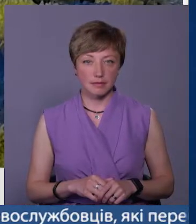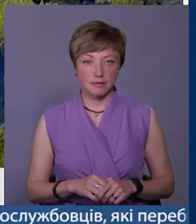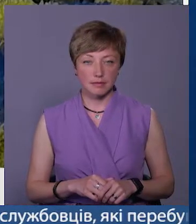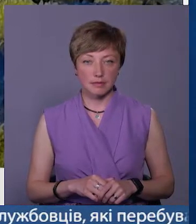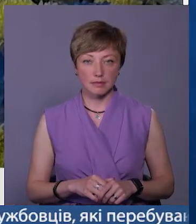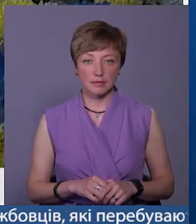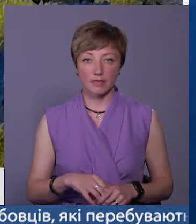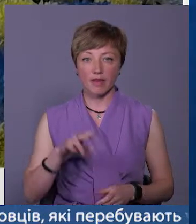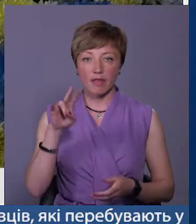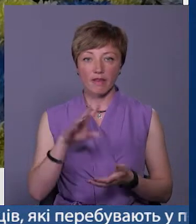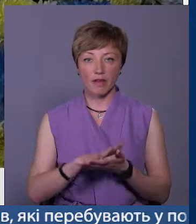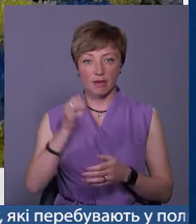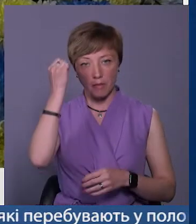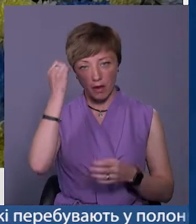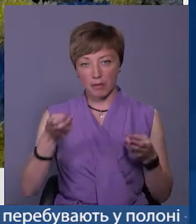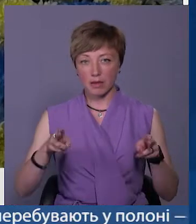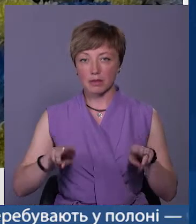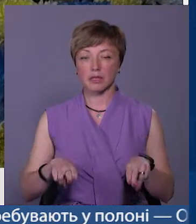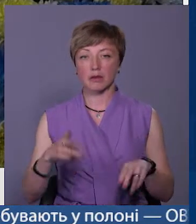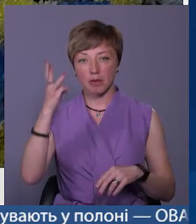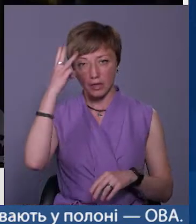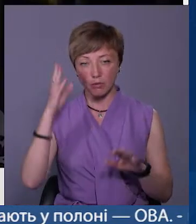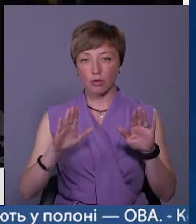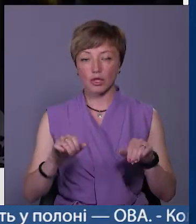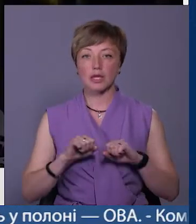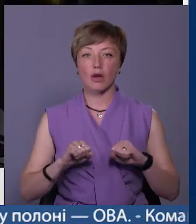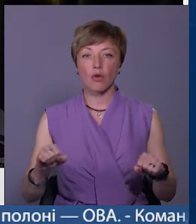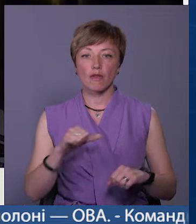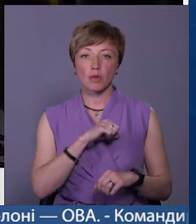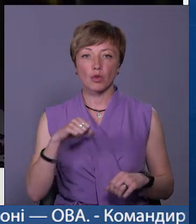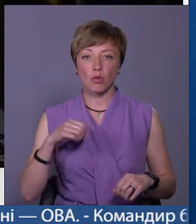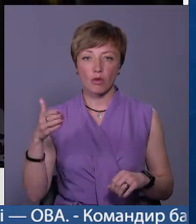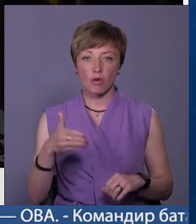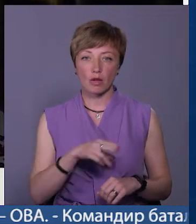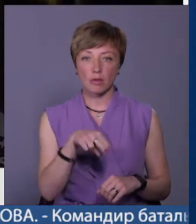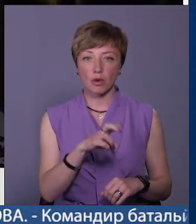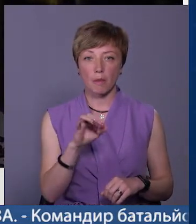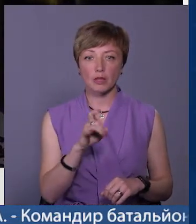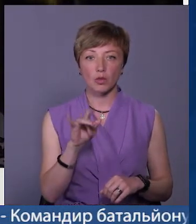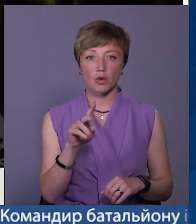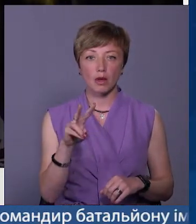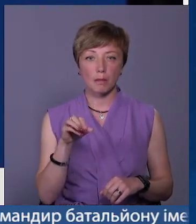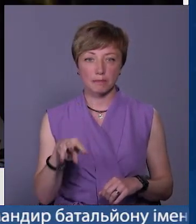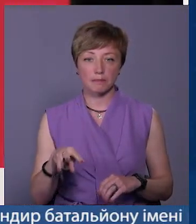Навіки в пам'яті. Хмельницький попрощався з героєм-добровольцем Дмитром Безруким.